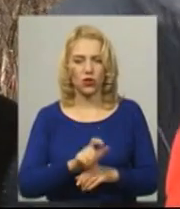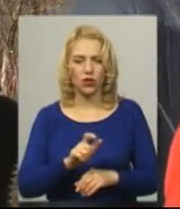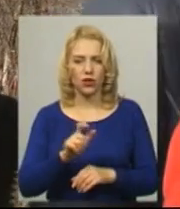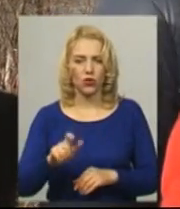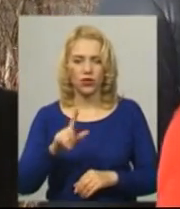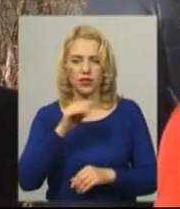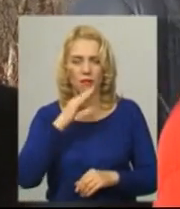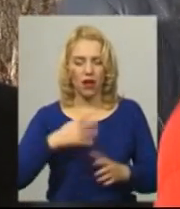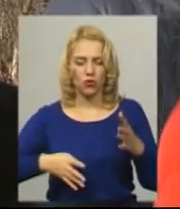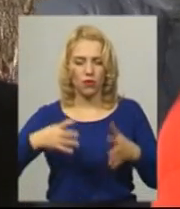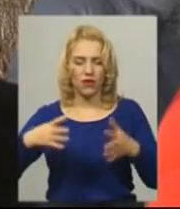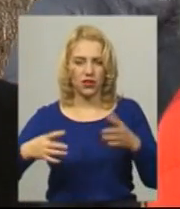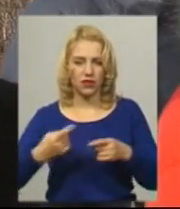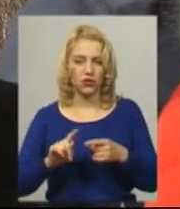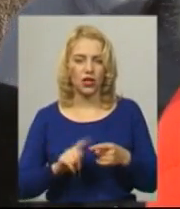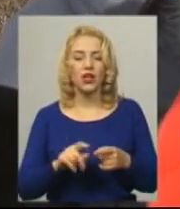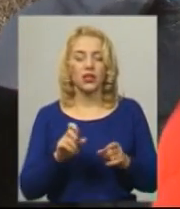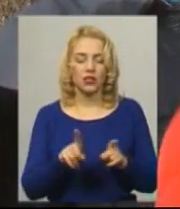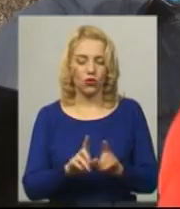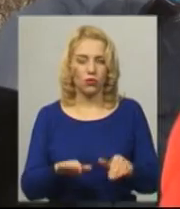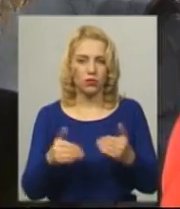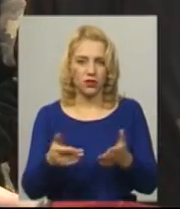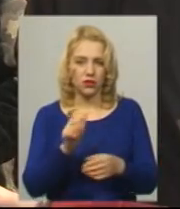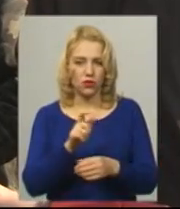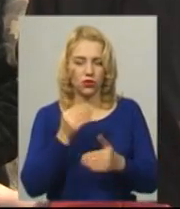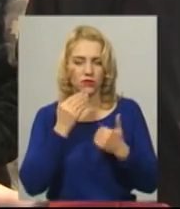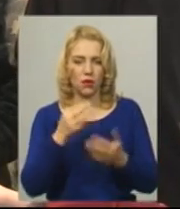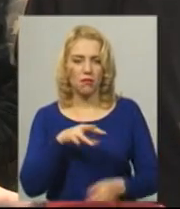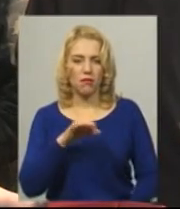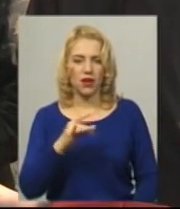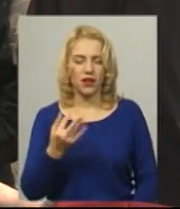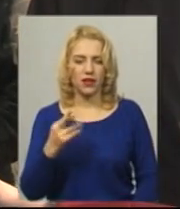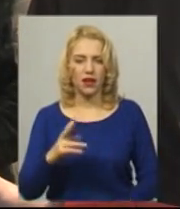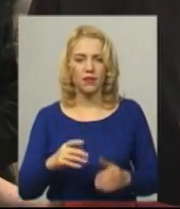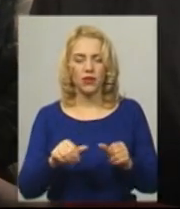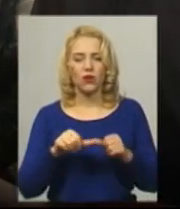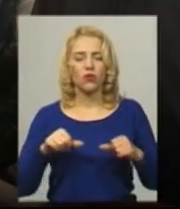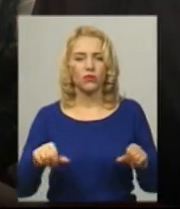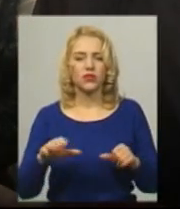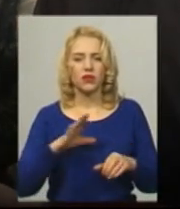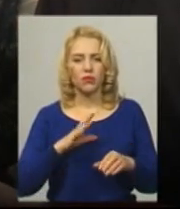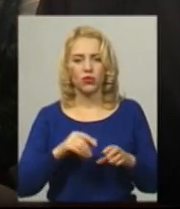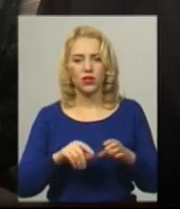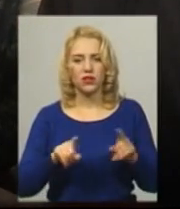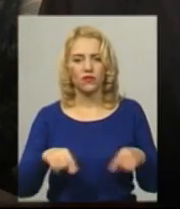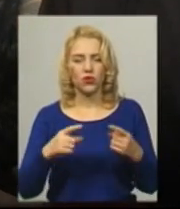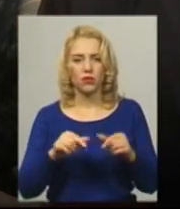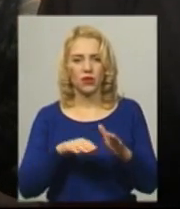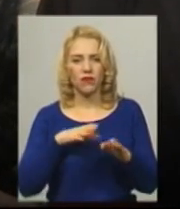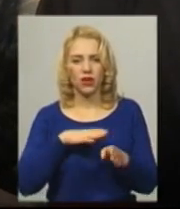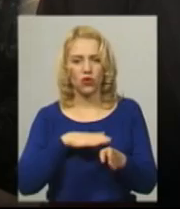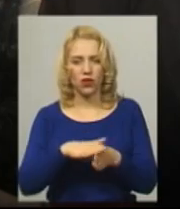Тарас Проказю. З такою пропозицією люди звернулись до мерії. Міжвідомча комісія, яка була створена при виконавчому комітеті,